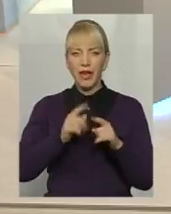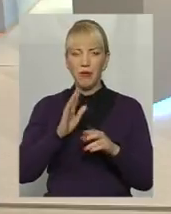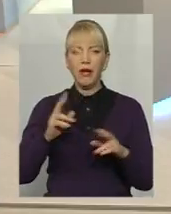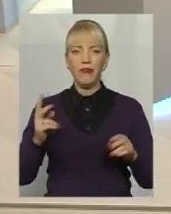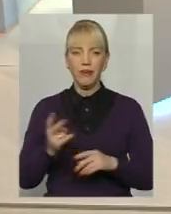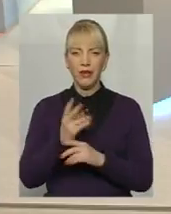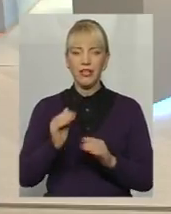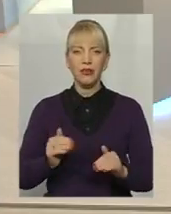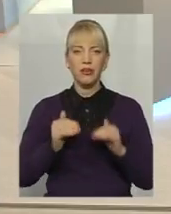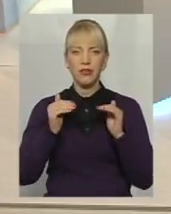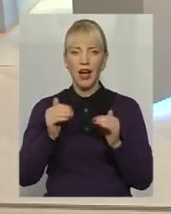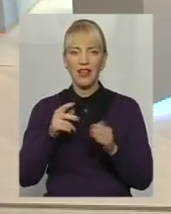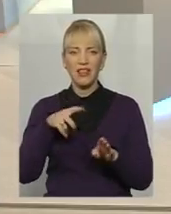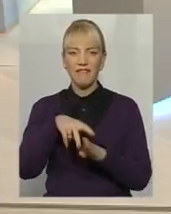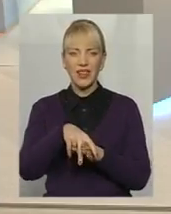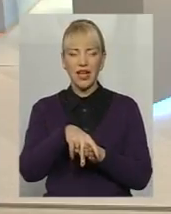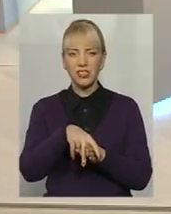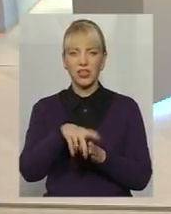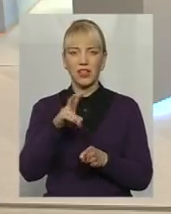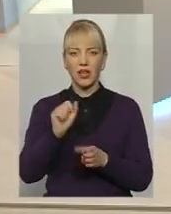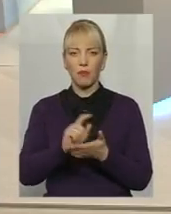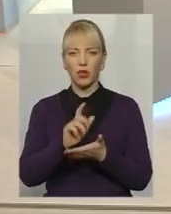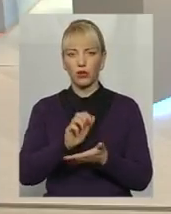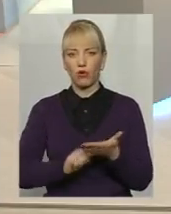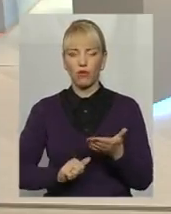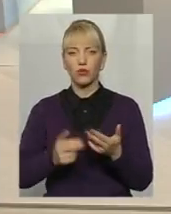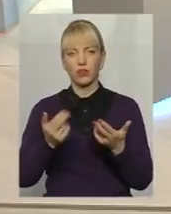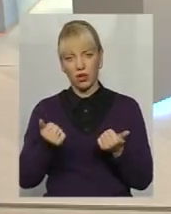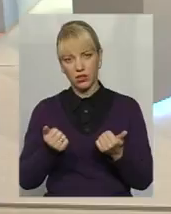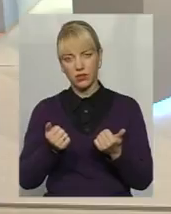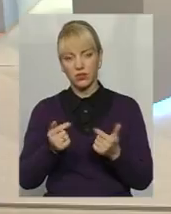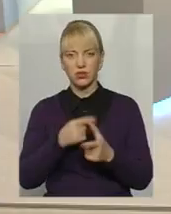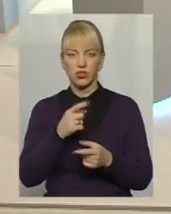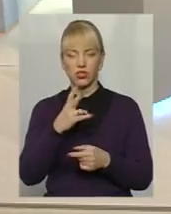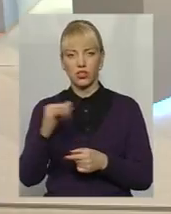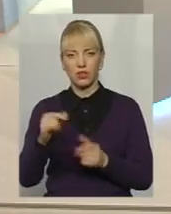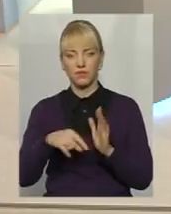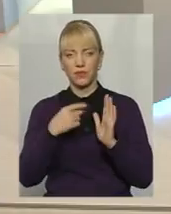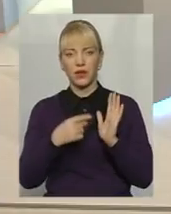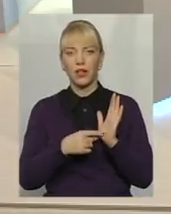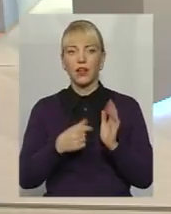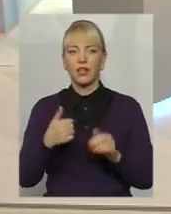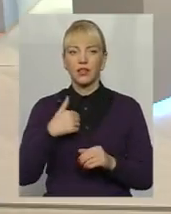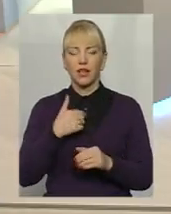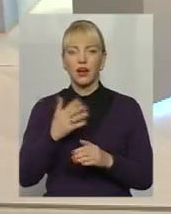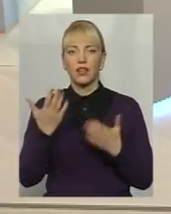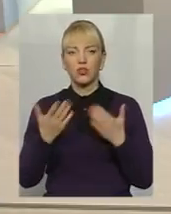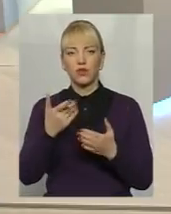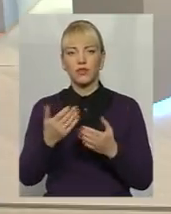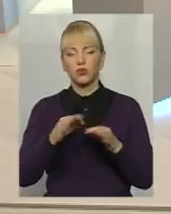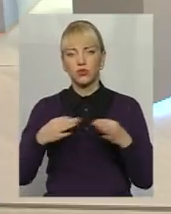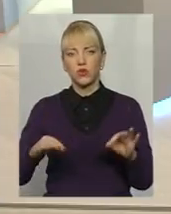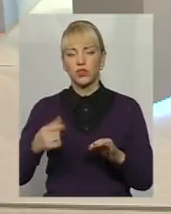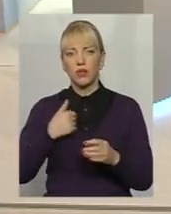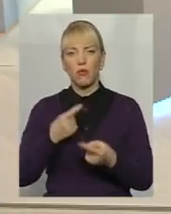зростання навантаження податкового. Так чи ні? Я, якщо дозволити повернусь до вашого першого